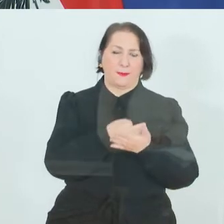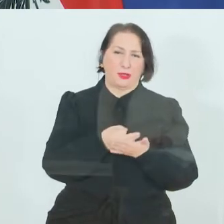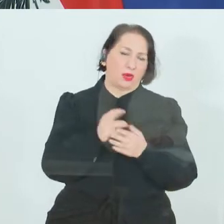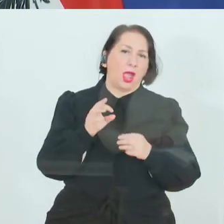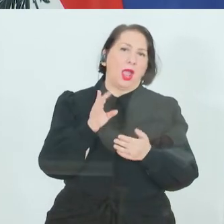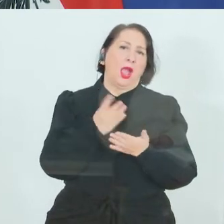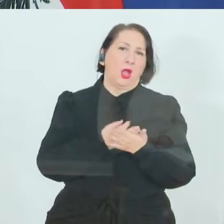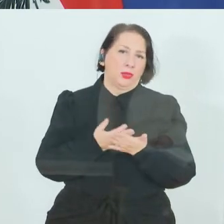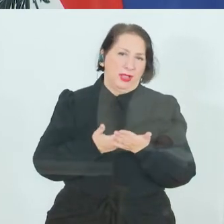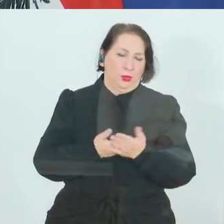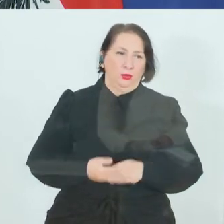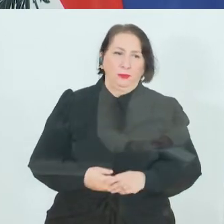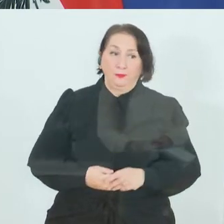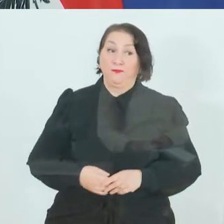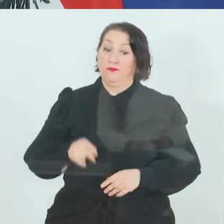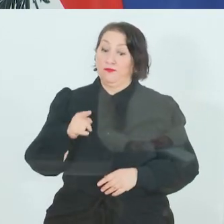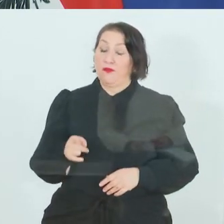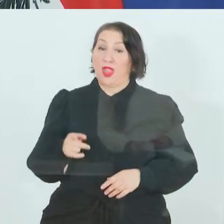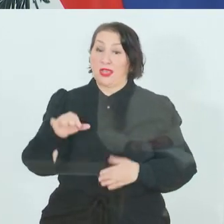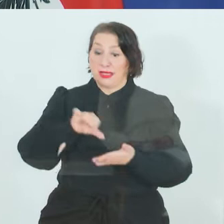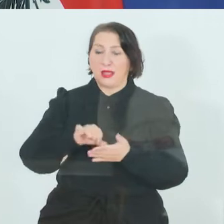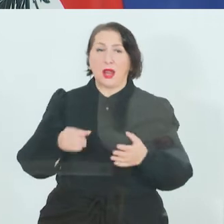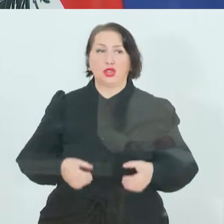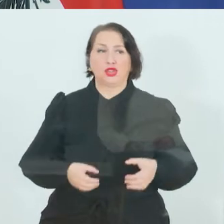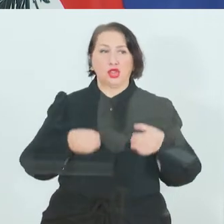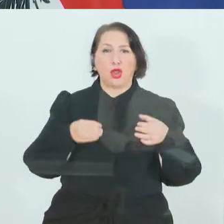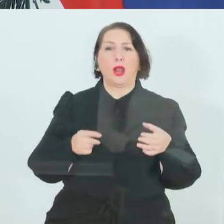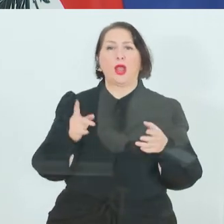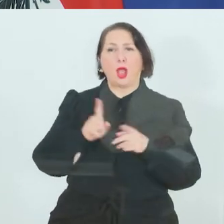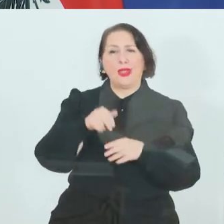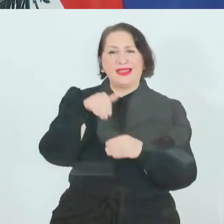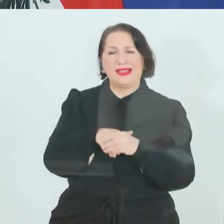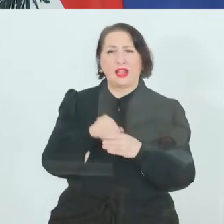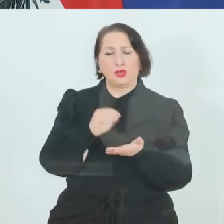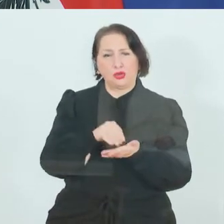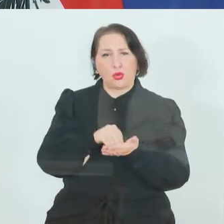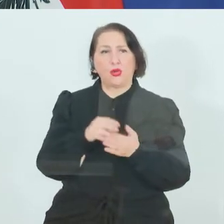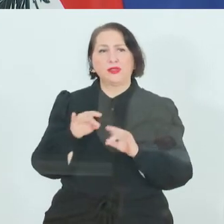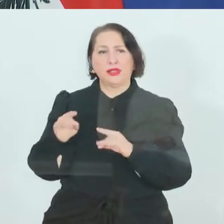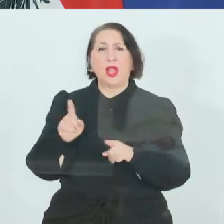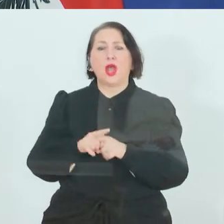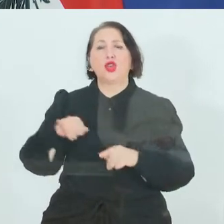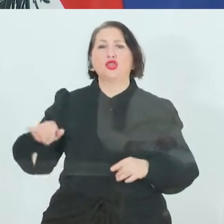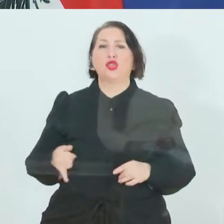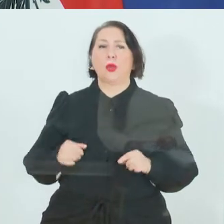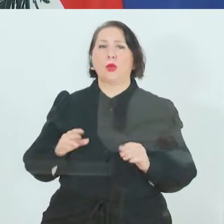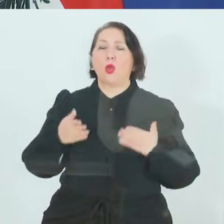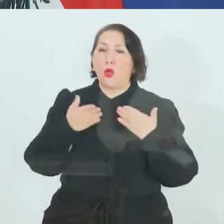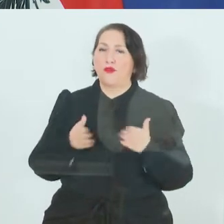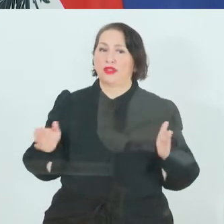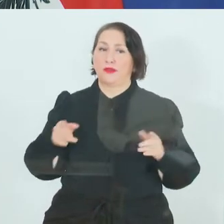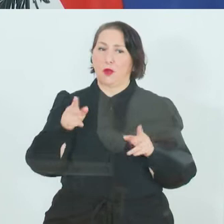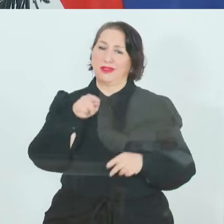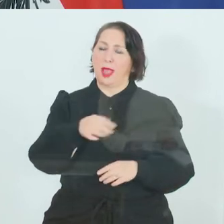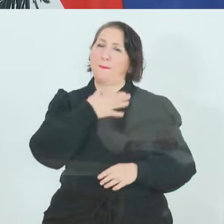zentralen Säulen, in denen wir inhaltlich tätig sind, die möchte ich noch gerne anführen bei der Joboffensive, weil es ja auch hier der Bedarf sehr